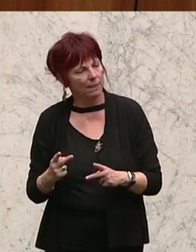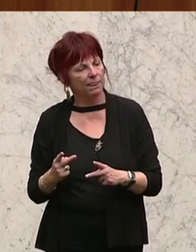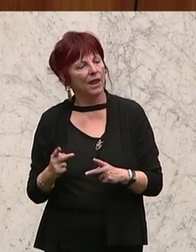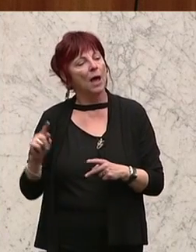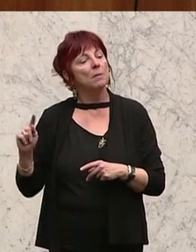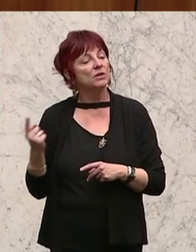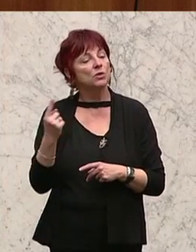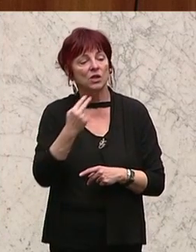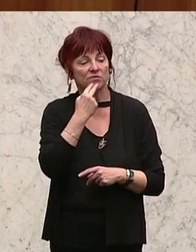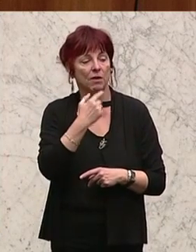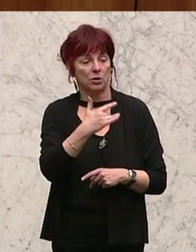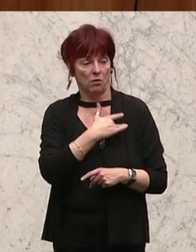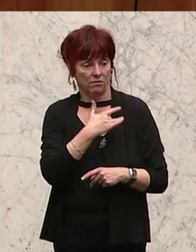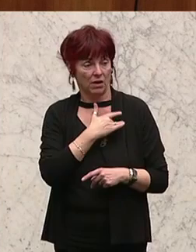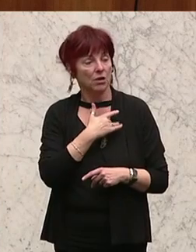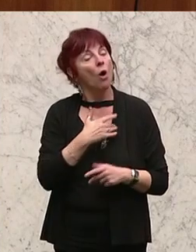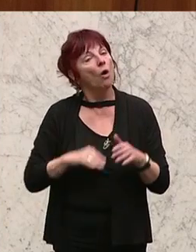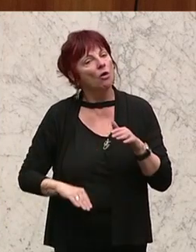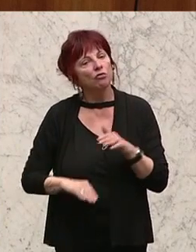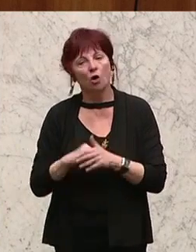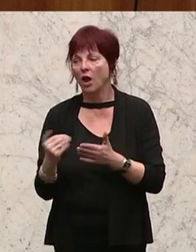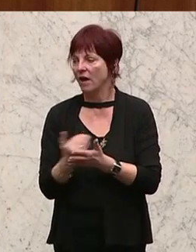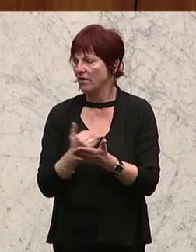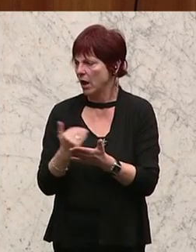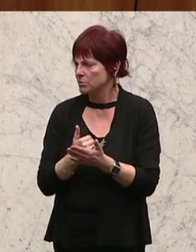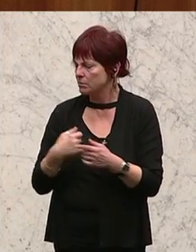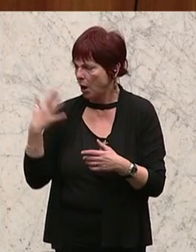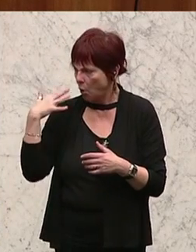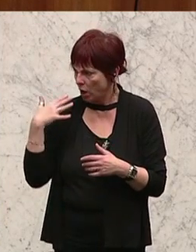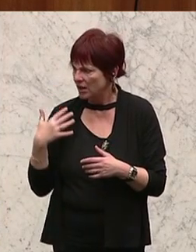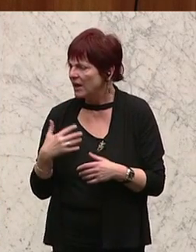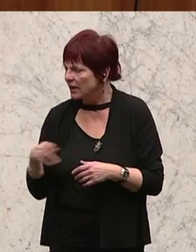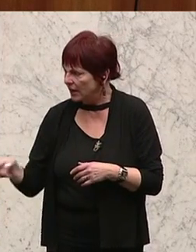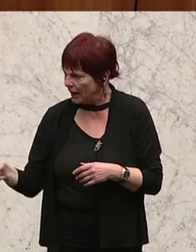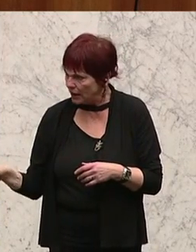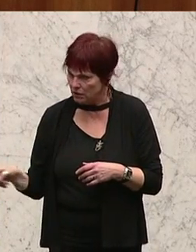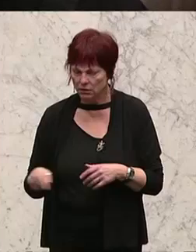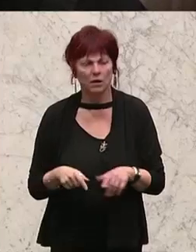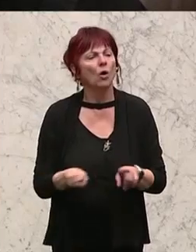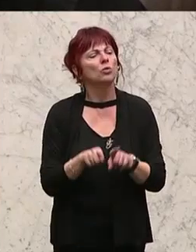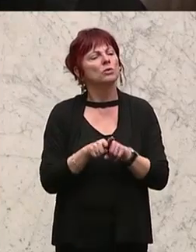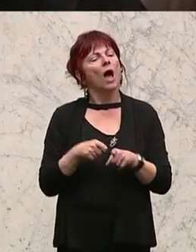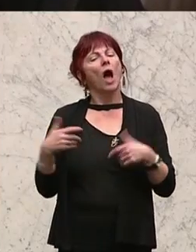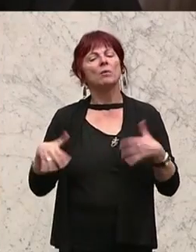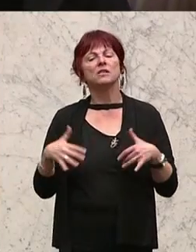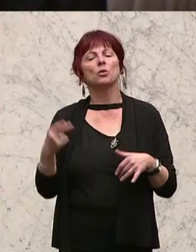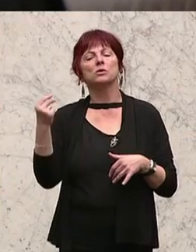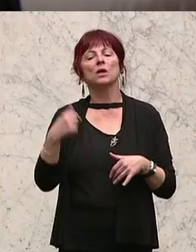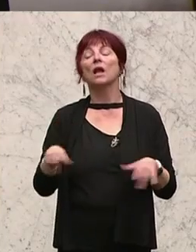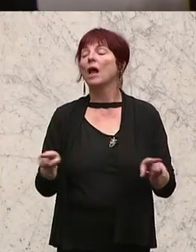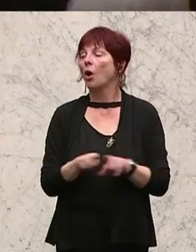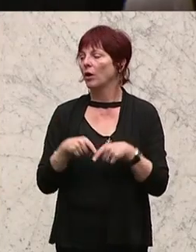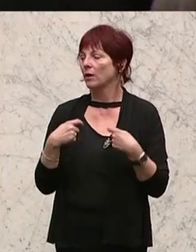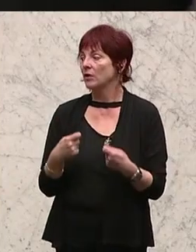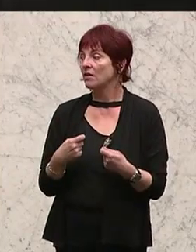Vollerwerbsbauern. Vollerwerbsbauern haben kein Nebeneinkommen, keine Mindestsicherung und Arbeitslosengeld gibt es auch nicht. Daher braucht es